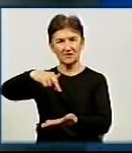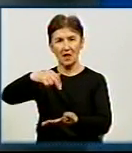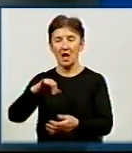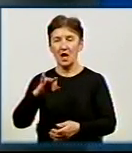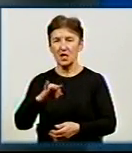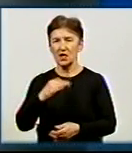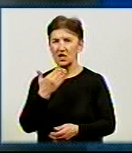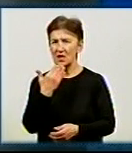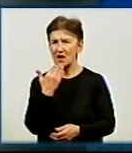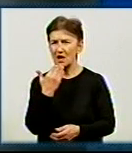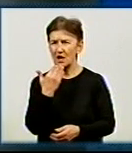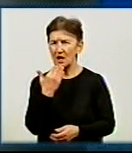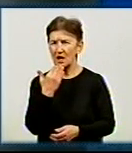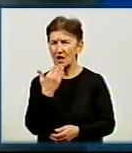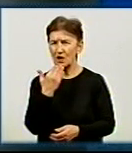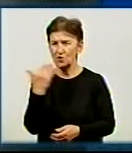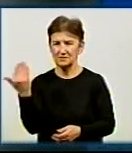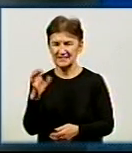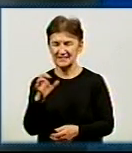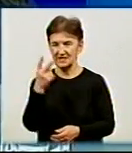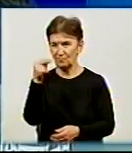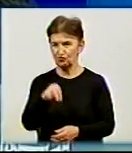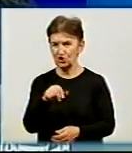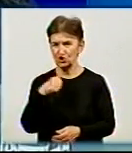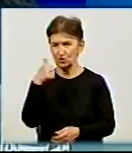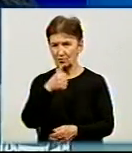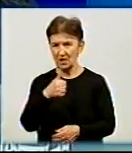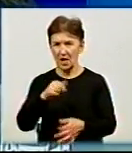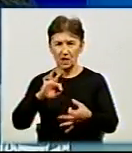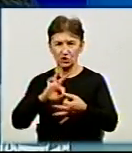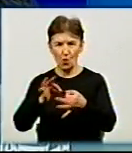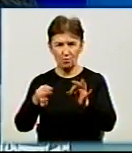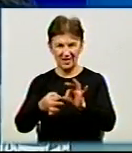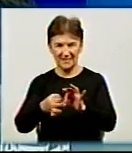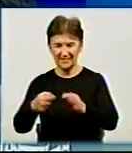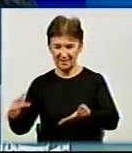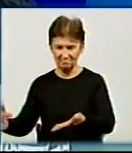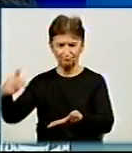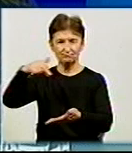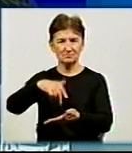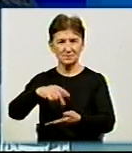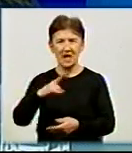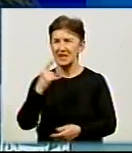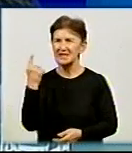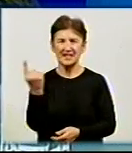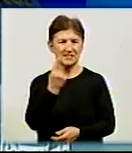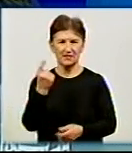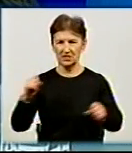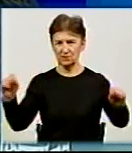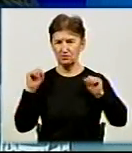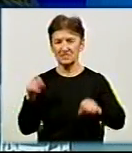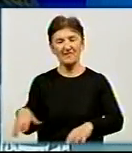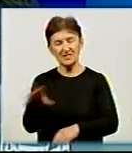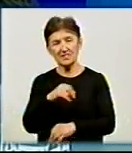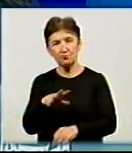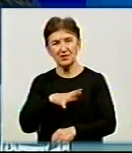останній з 2000 року на Олімпійський п'єдестал не сходив жоден спортсмен Кіровоградщини. То були дорослі